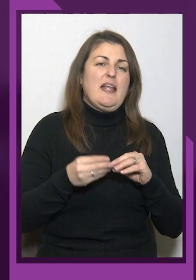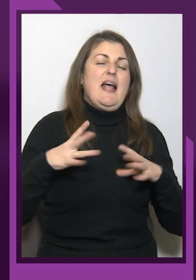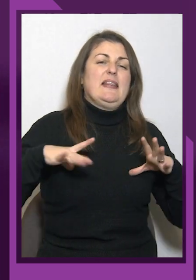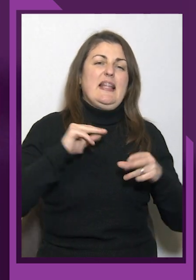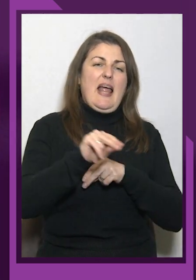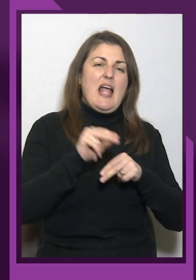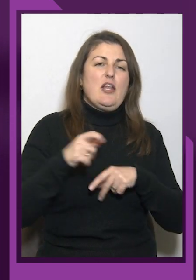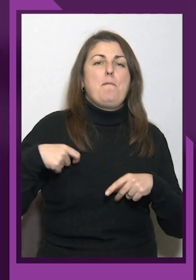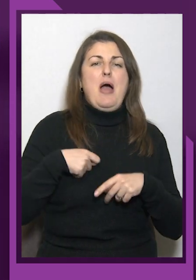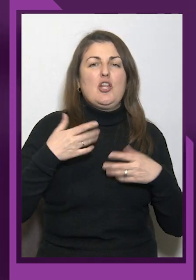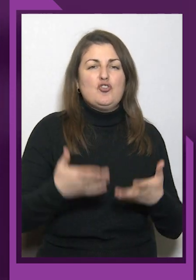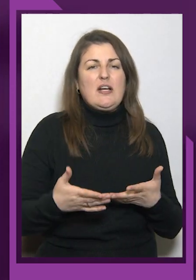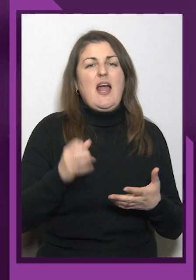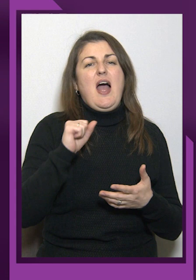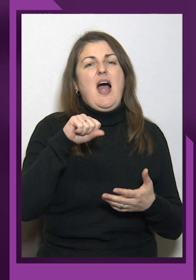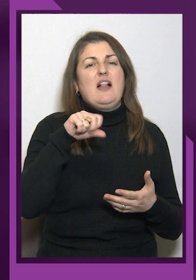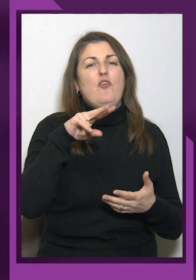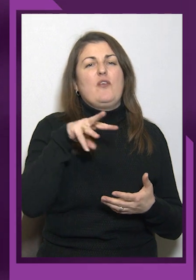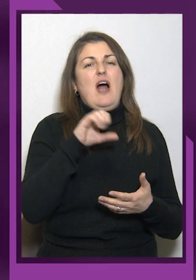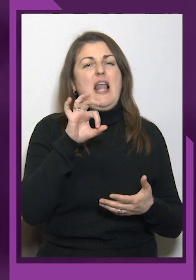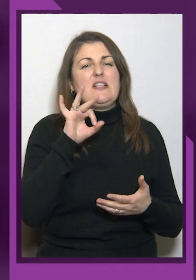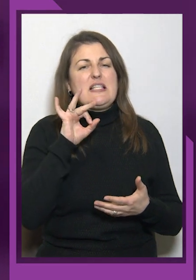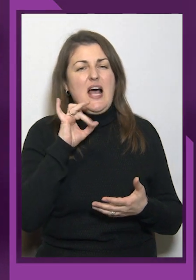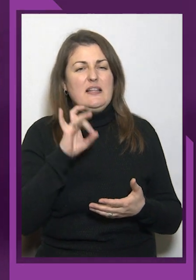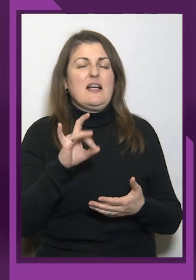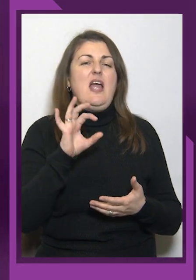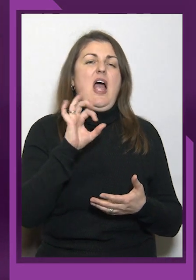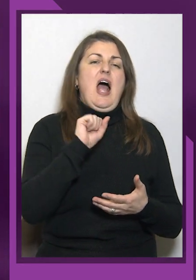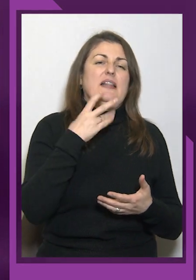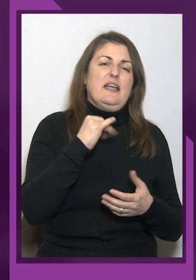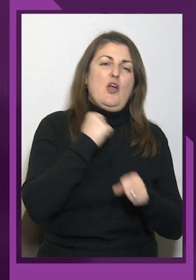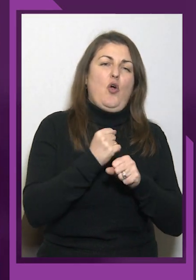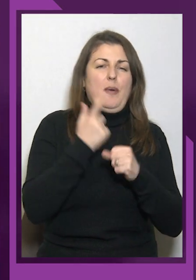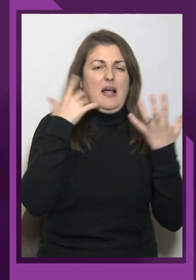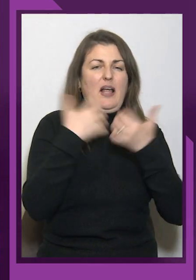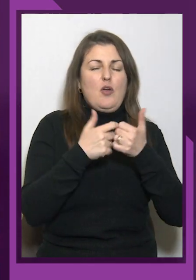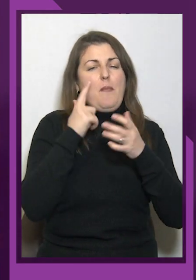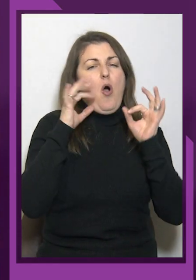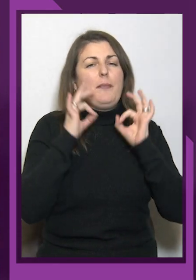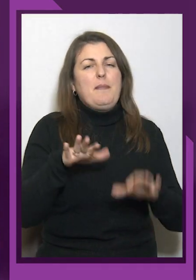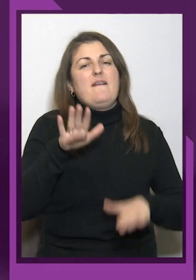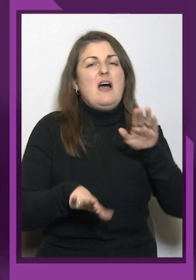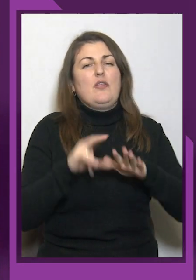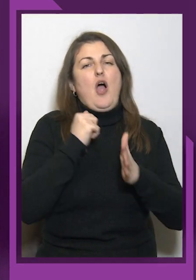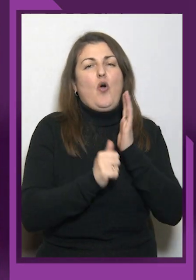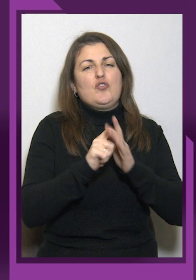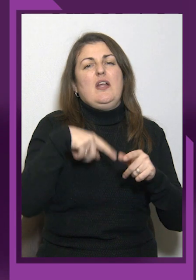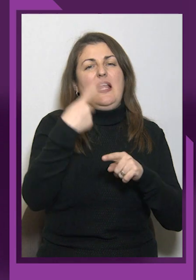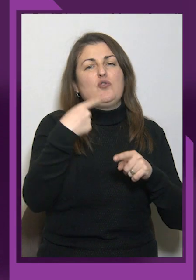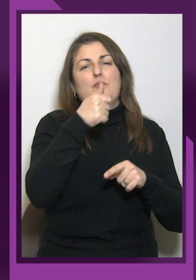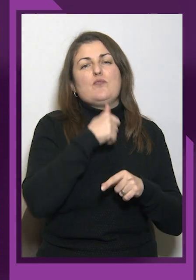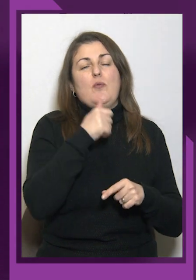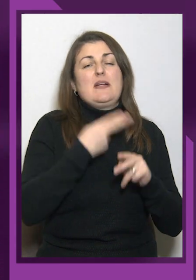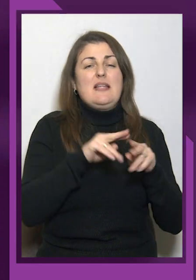тренери та менеджери Алфьоров Олександр та опікун Андрій робили розрахунки по оптимальній вазі на кожну наступну спробу.